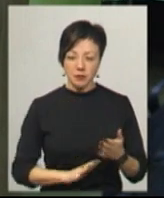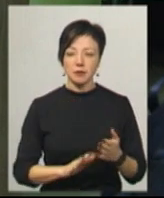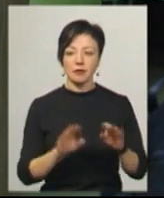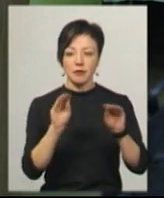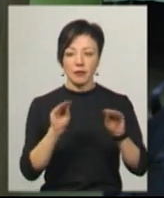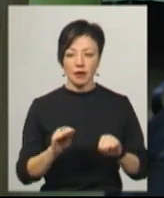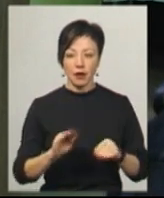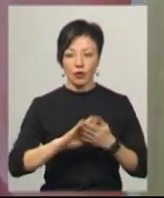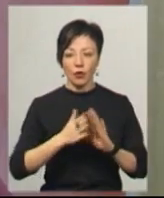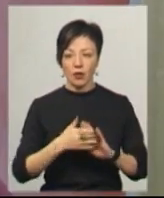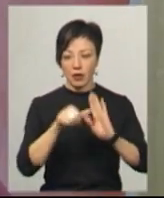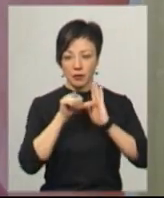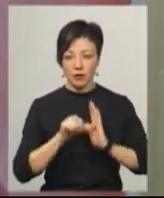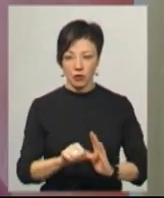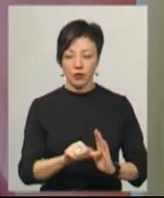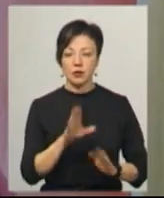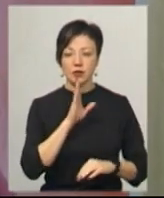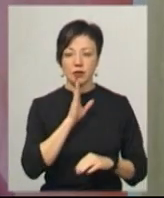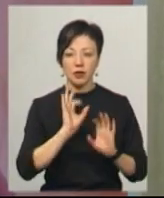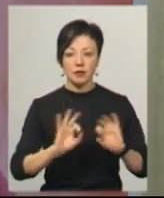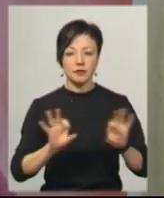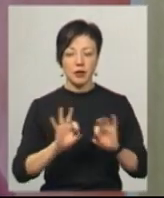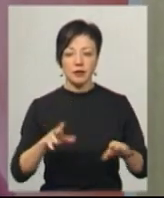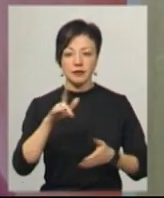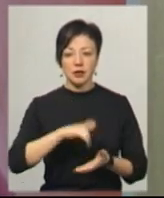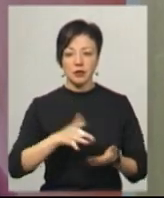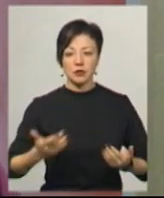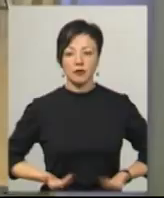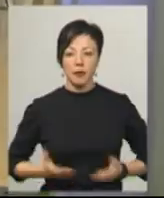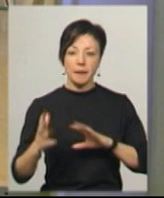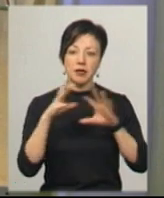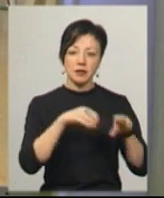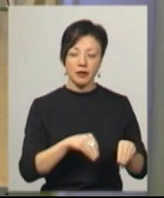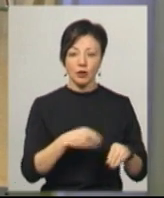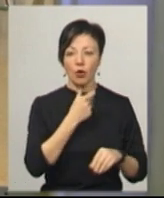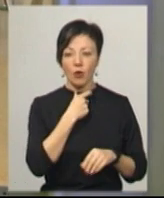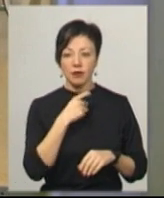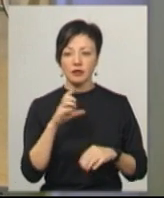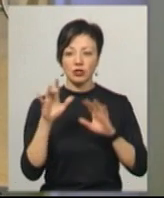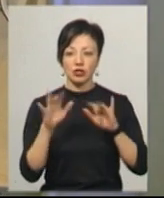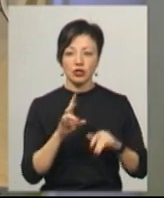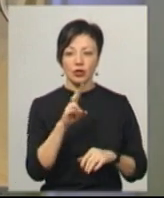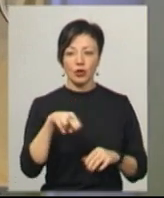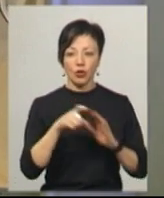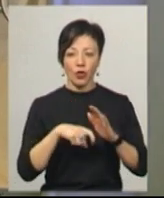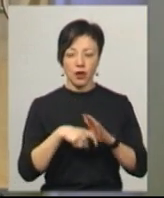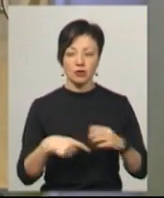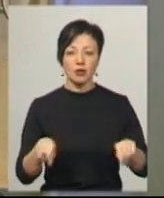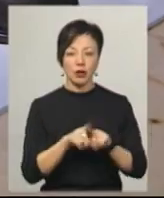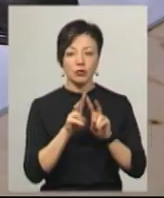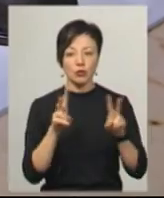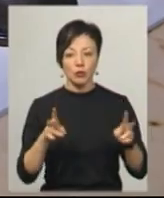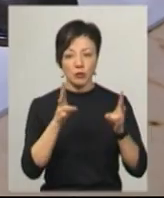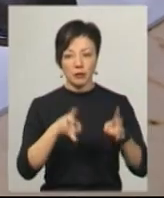складаємо з ними договір на півроку. Ніна Андрушкова розповіла, у центрі проживають переселенці з Горлівки, Сніжного та Донецьку, а також ті, хто